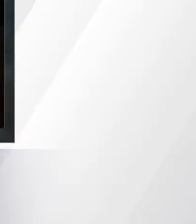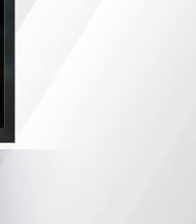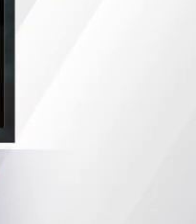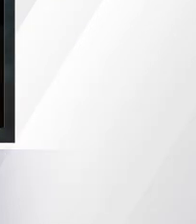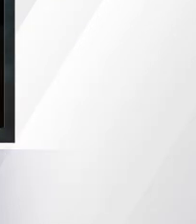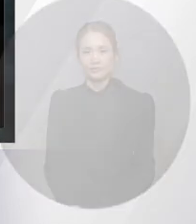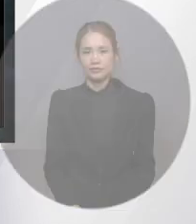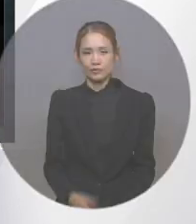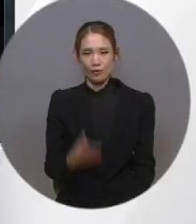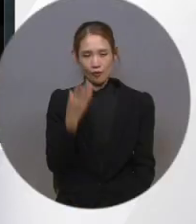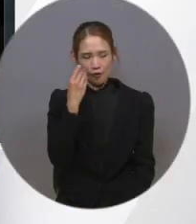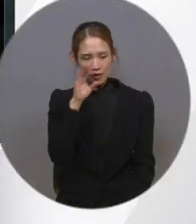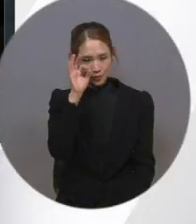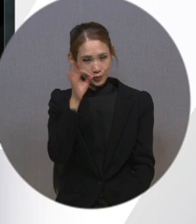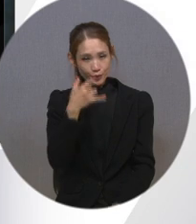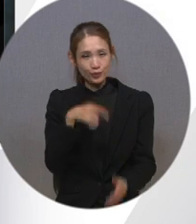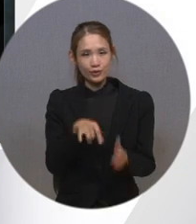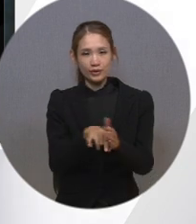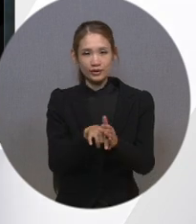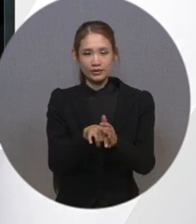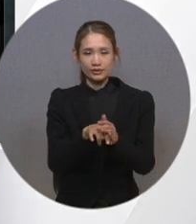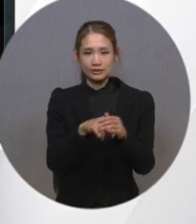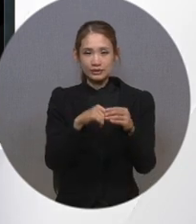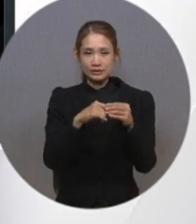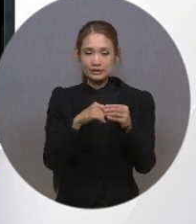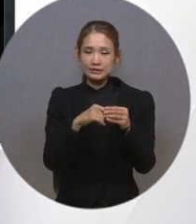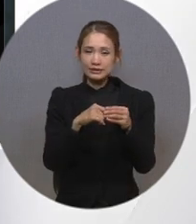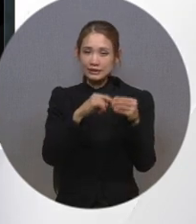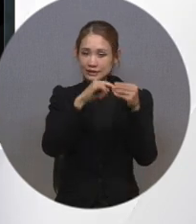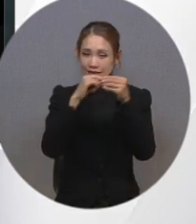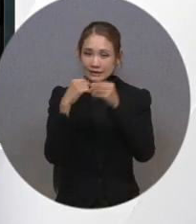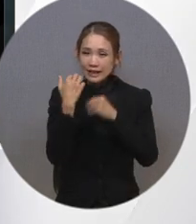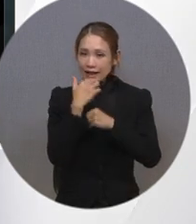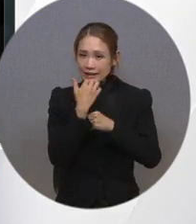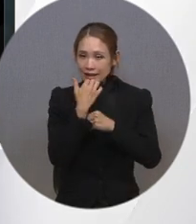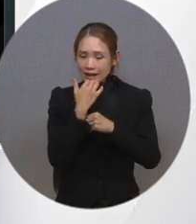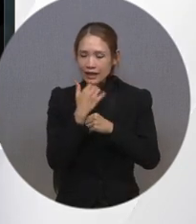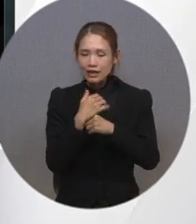원활한 시청을 위해 회색 자막의 글자색, 배경색 조정